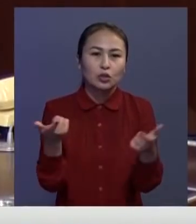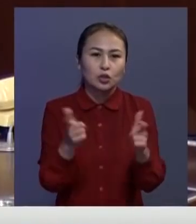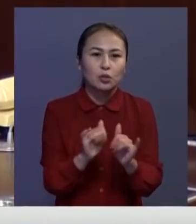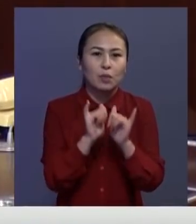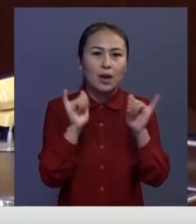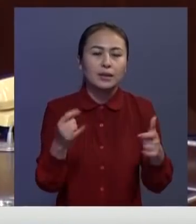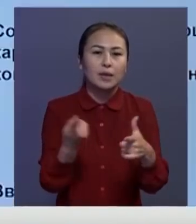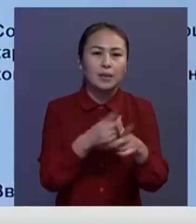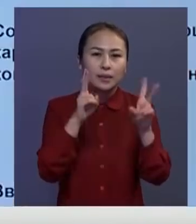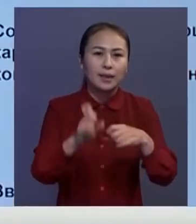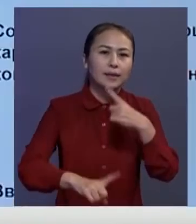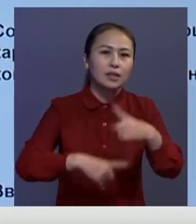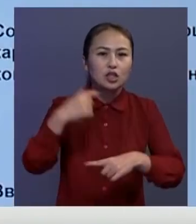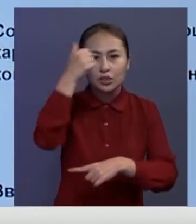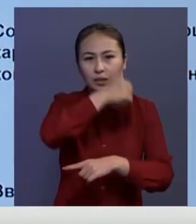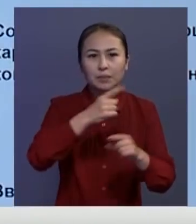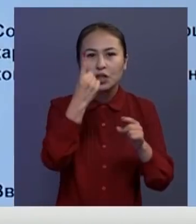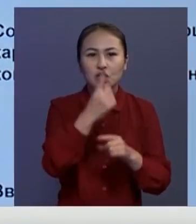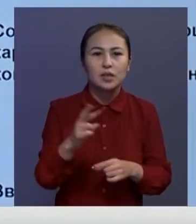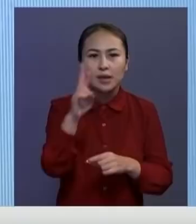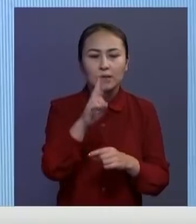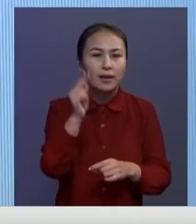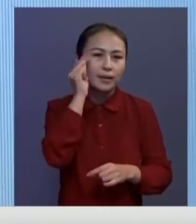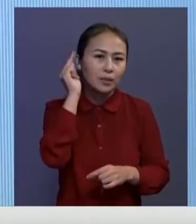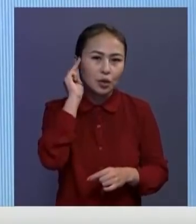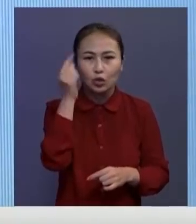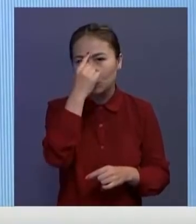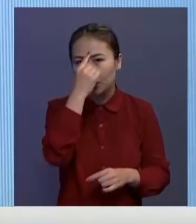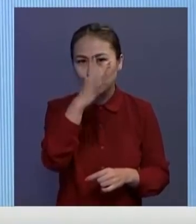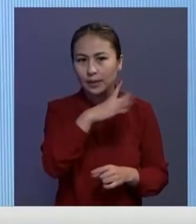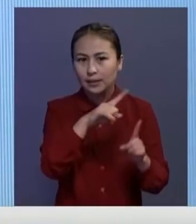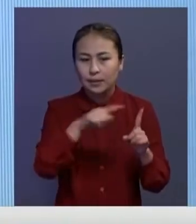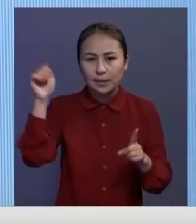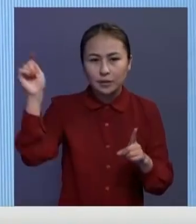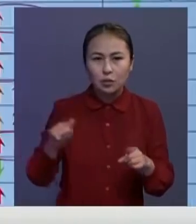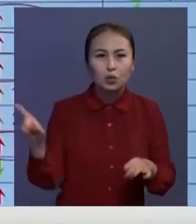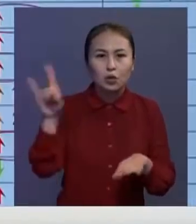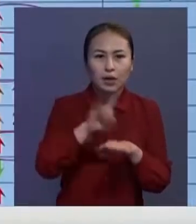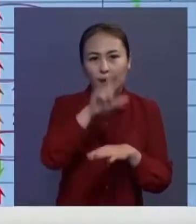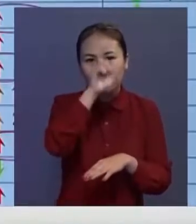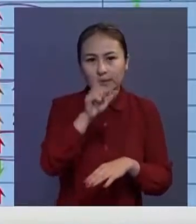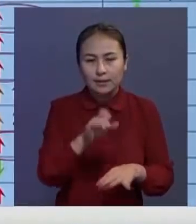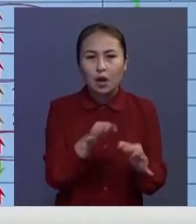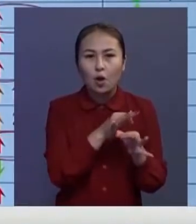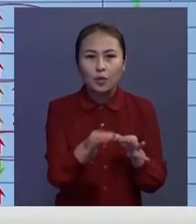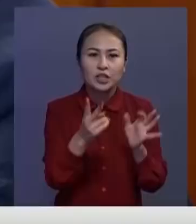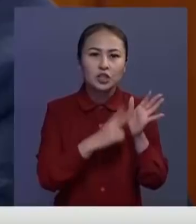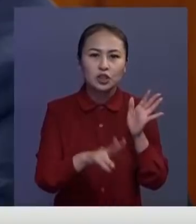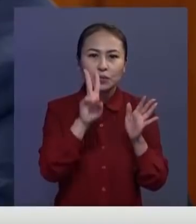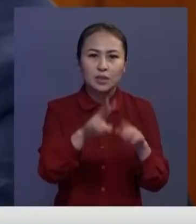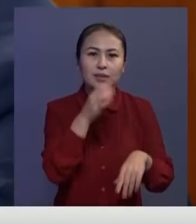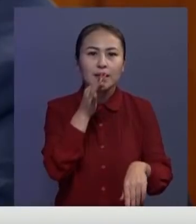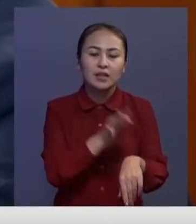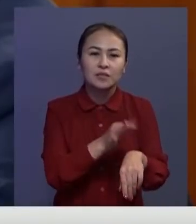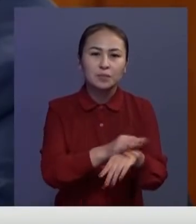шаралары қүшетілет, Атап айтқанда келер жылдың бірінші қанктарына дейін Қытай мен өндістаннан келетін транзиттік жолаушылардың Қазақстан аумағында